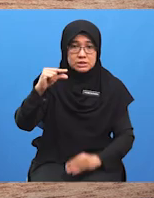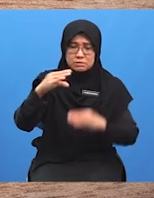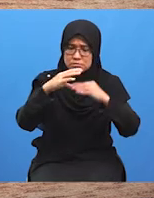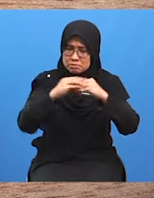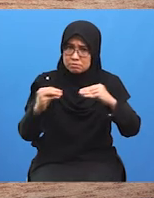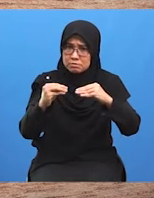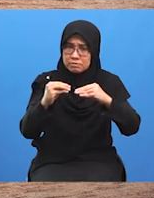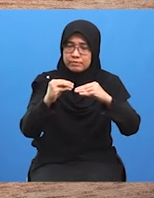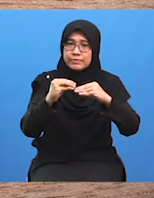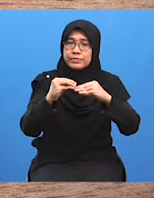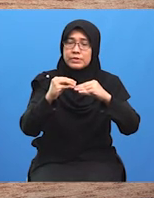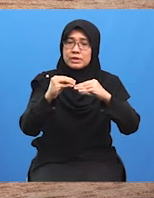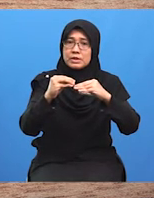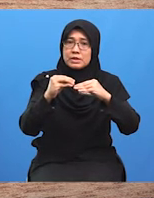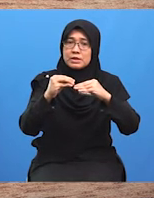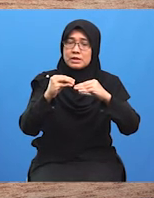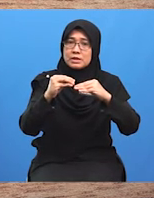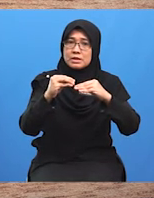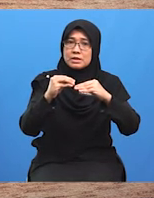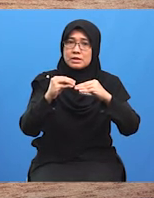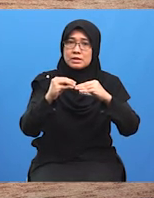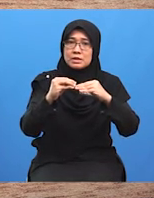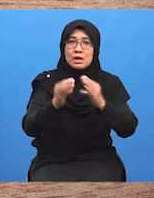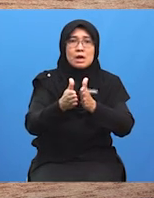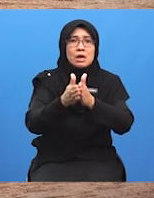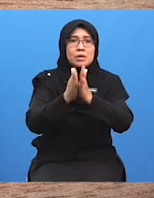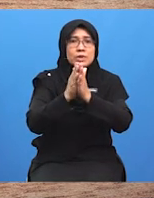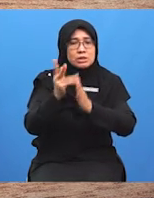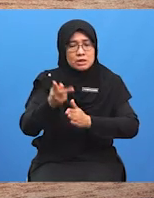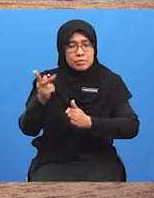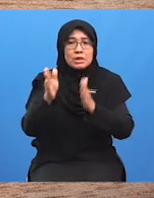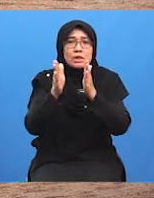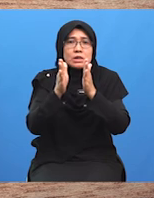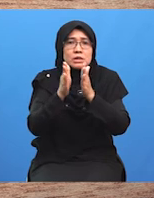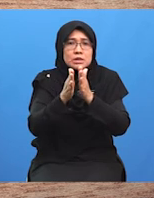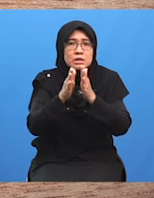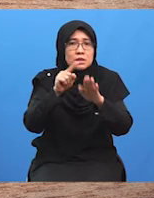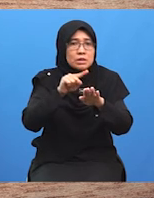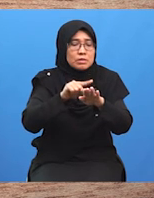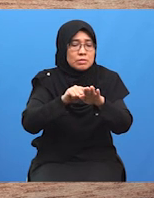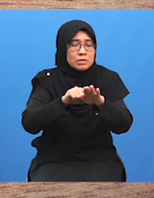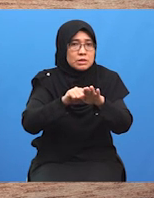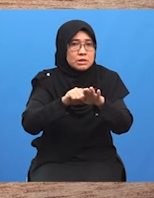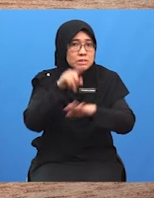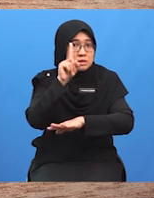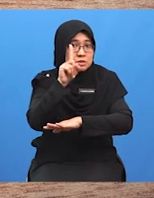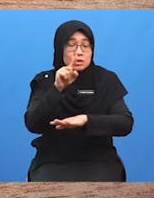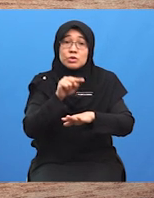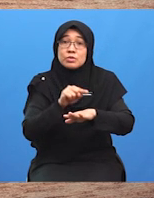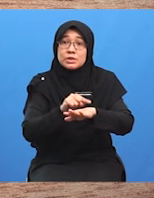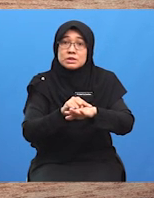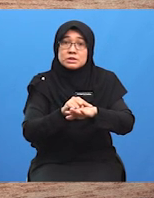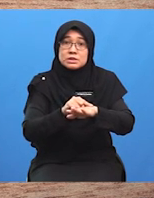nibbling ditakrifkan sebagai Meminta perkara kecil pada satu-satu masa dengan